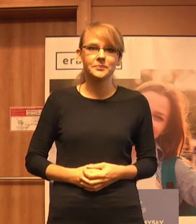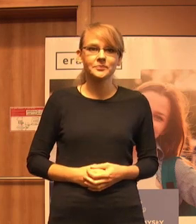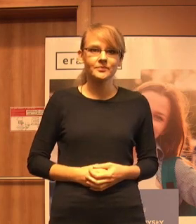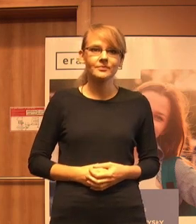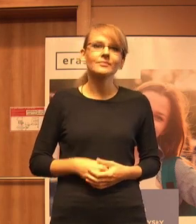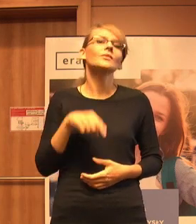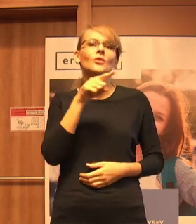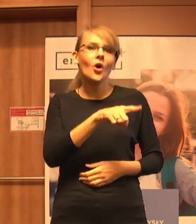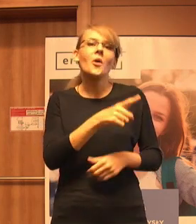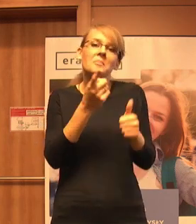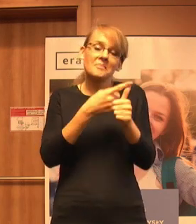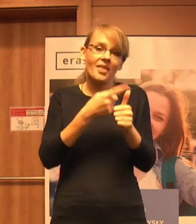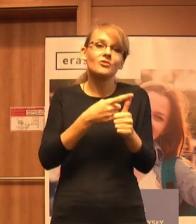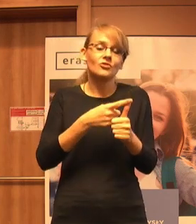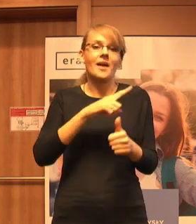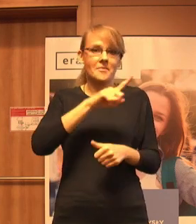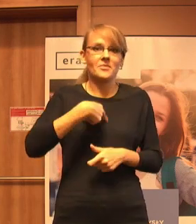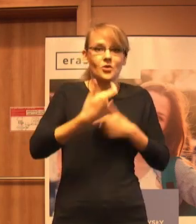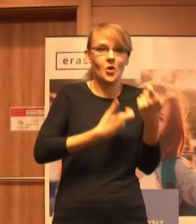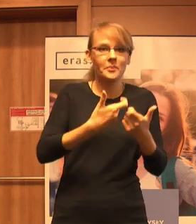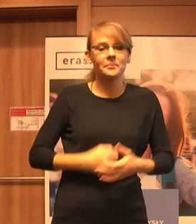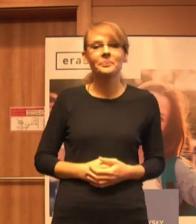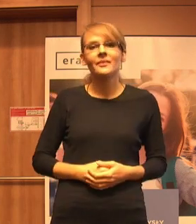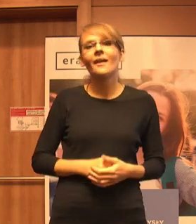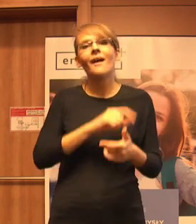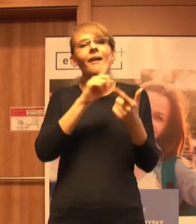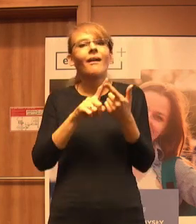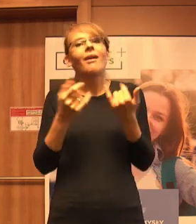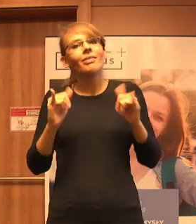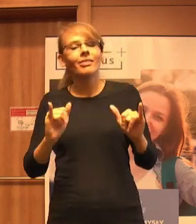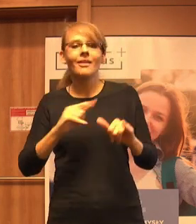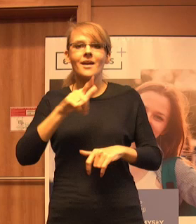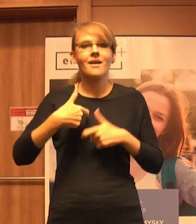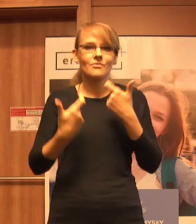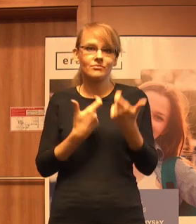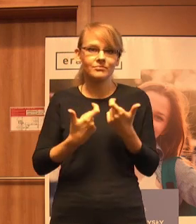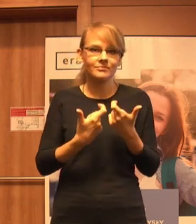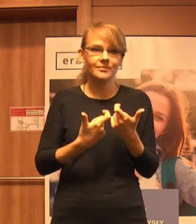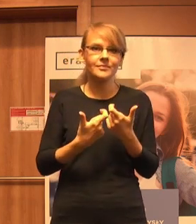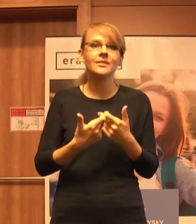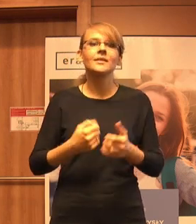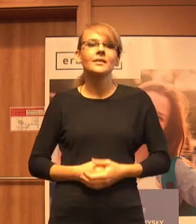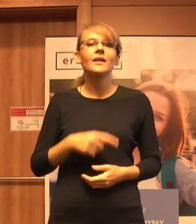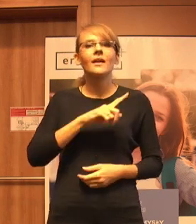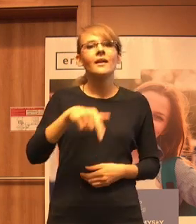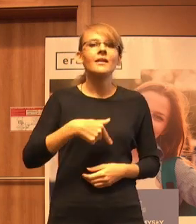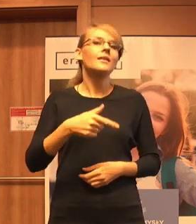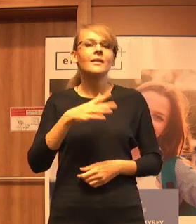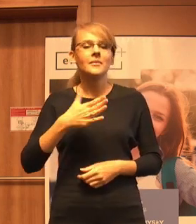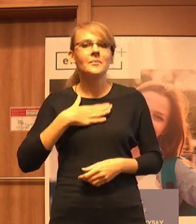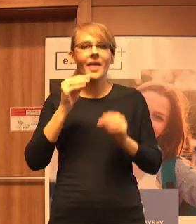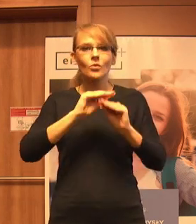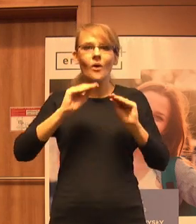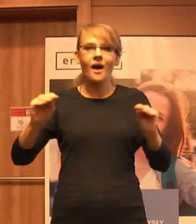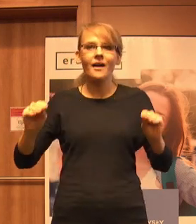jedna odsłona naszego działania. Inna to jest nasz edukacyjny track. To jest taka